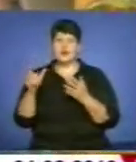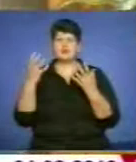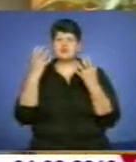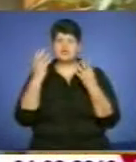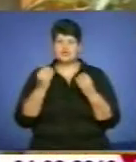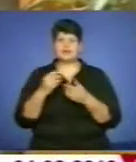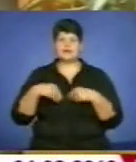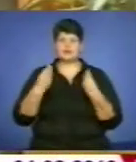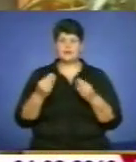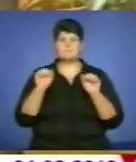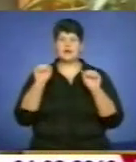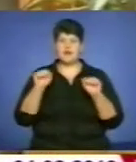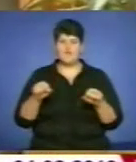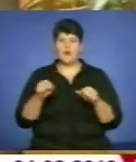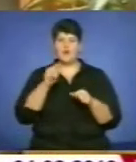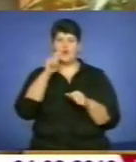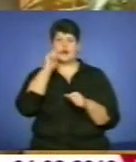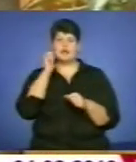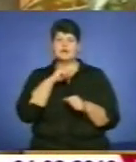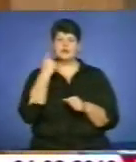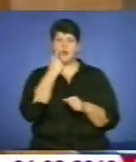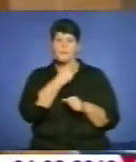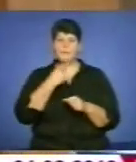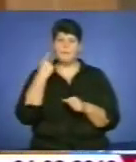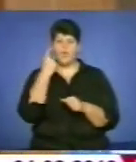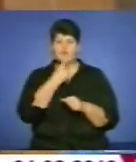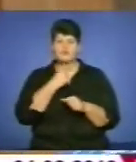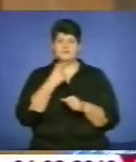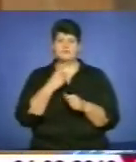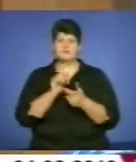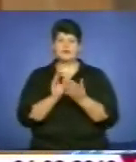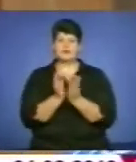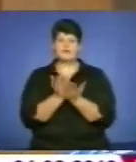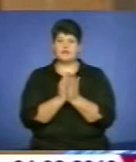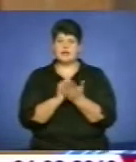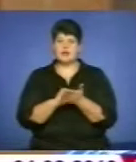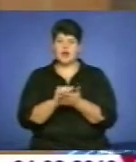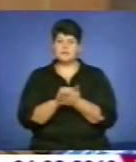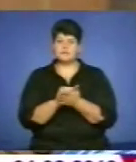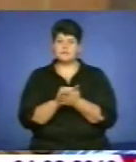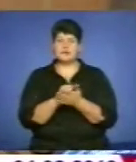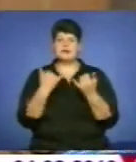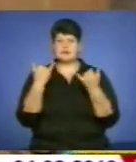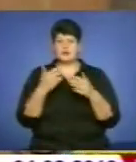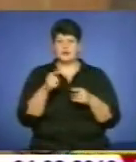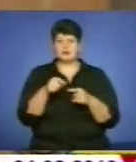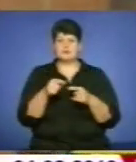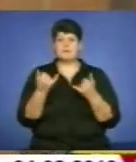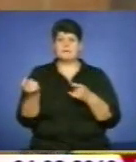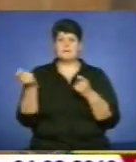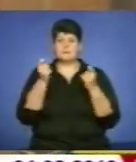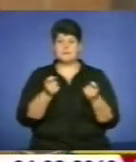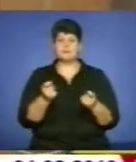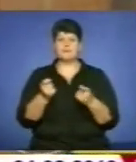перевагу україномовним виданням, зазначає бібліотекар. Останнім часом, от у нас оця, надійшла партія книжок за державною